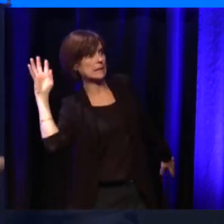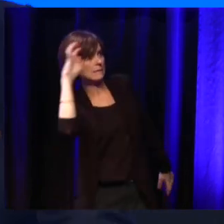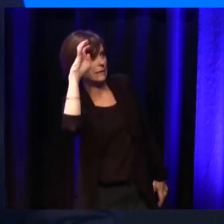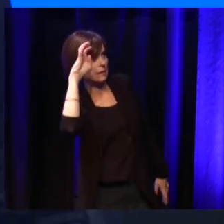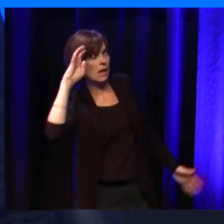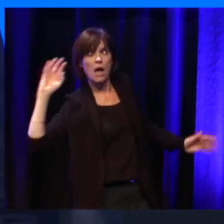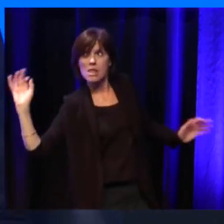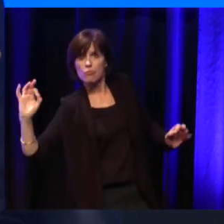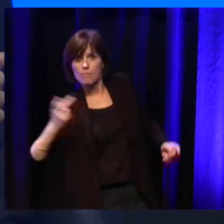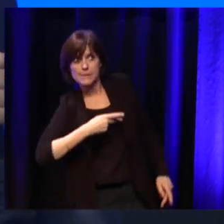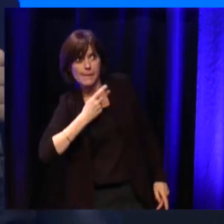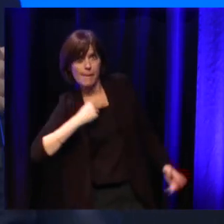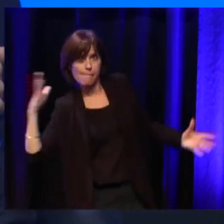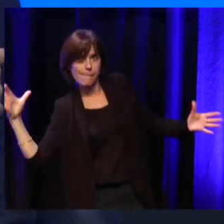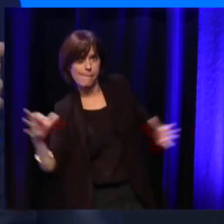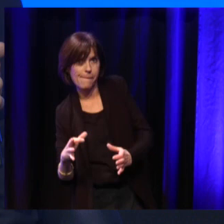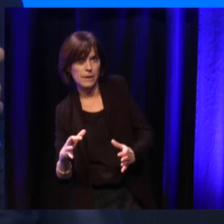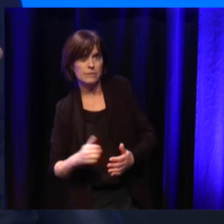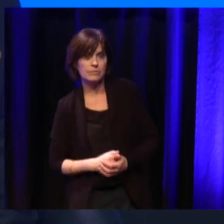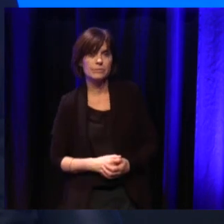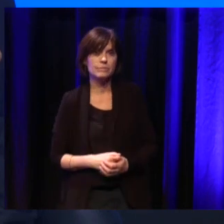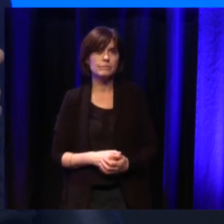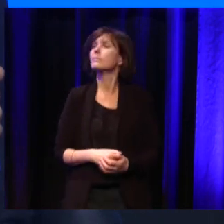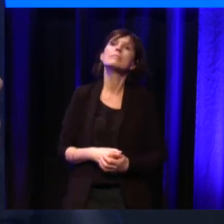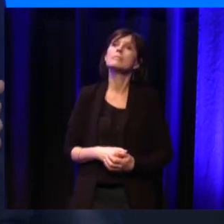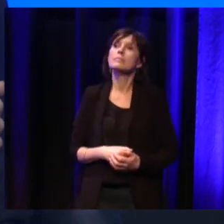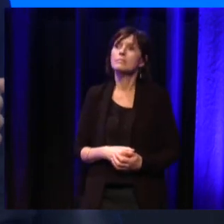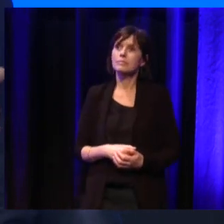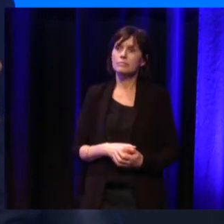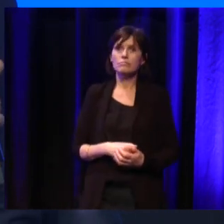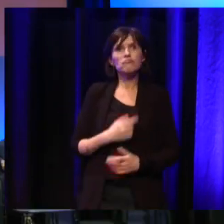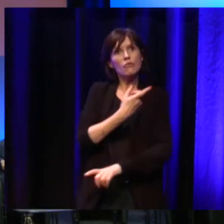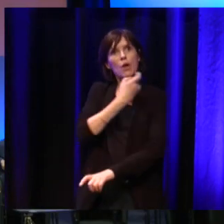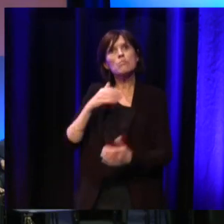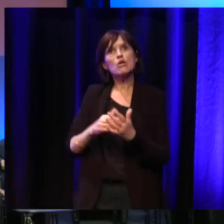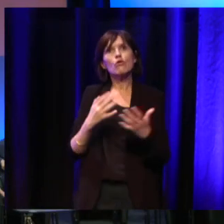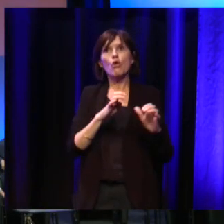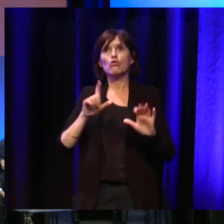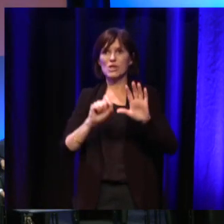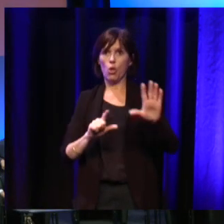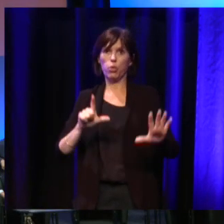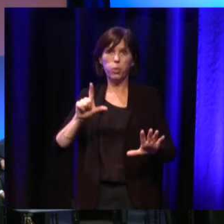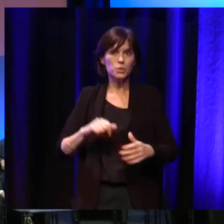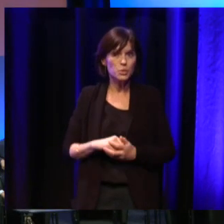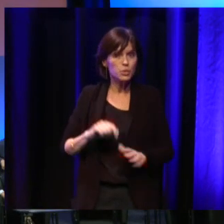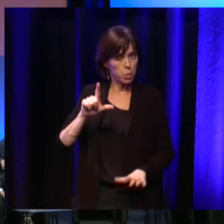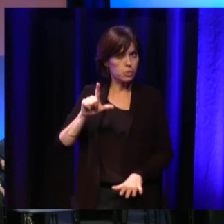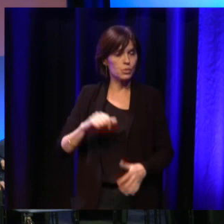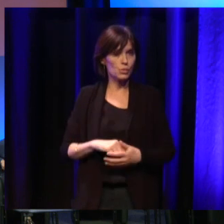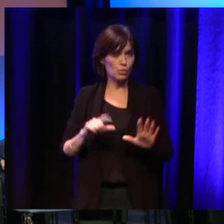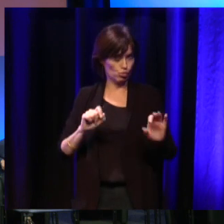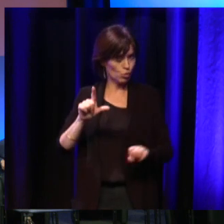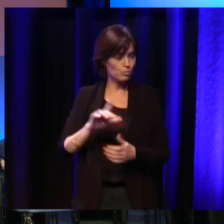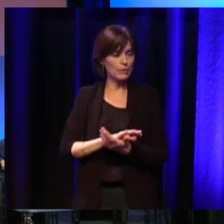Je crois qu'on est remonté au niveau de 1972 en fait, en termes de numerus clausus. La deuxième chose,